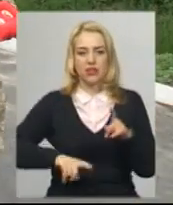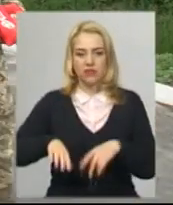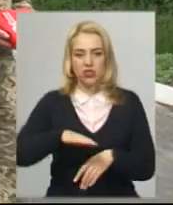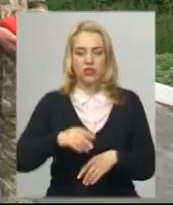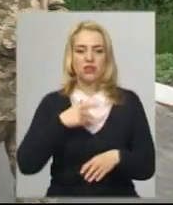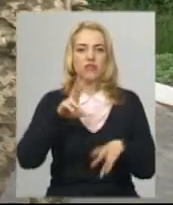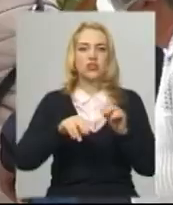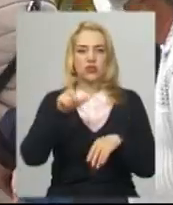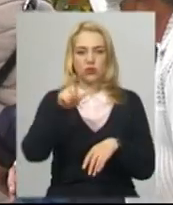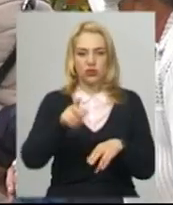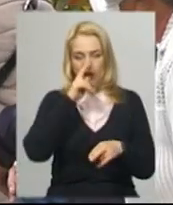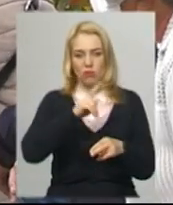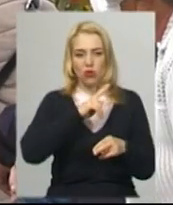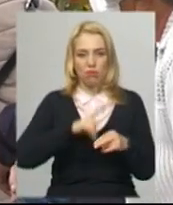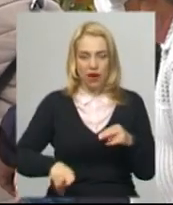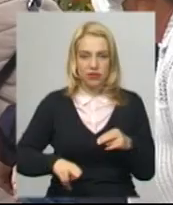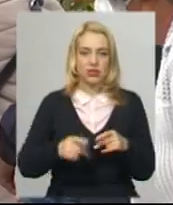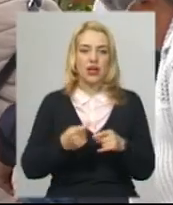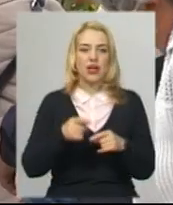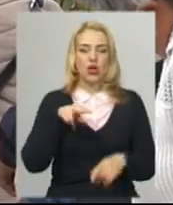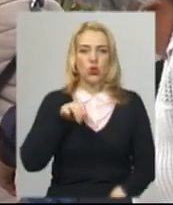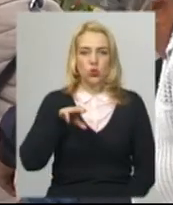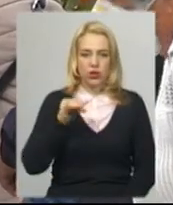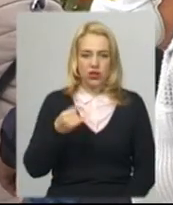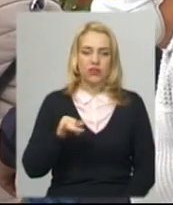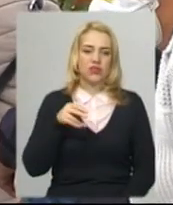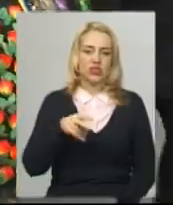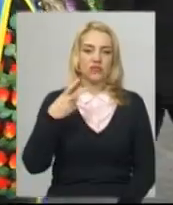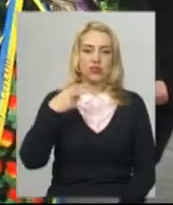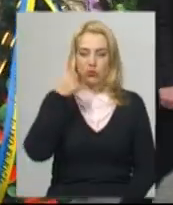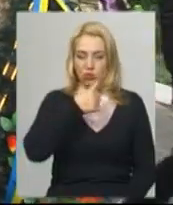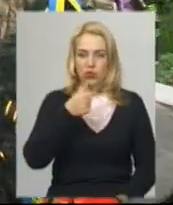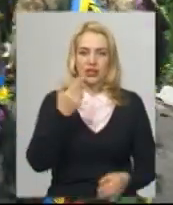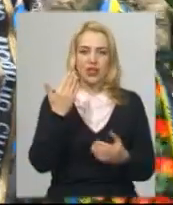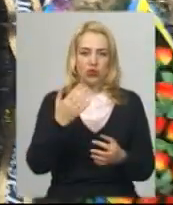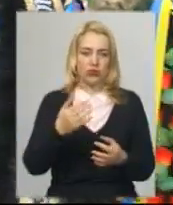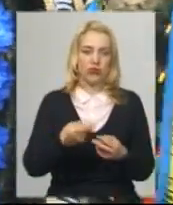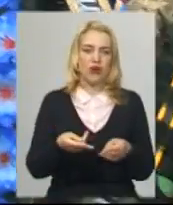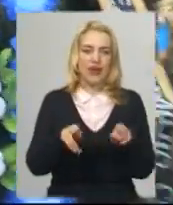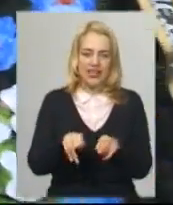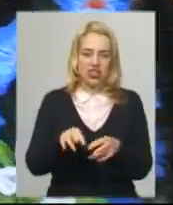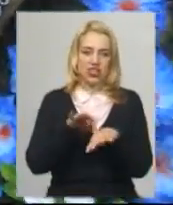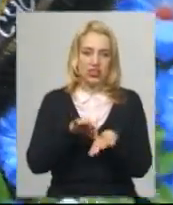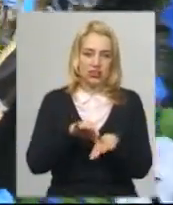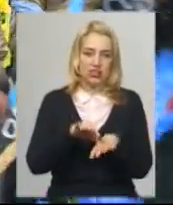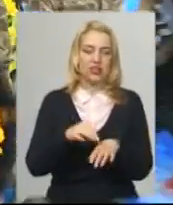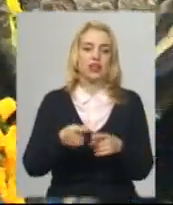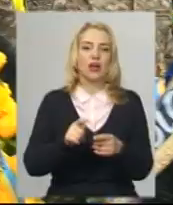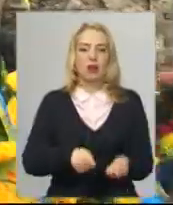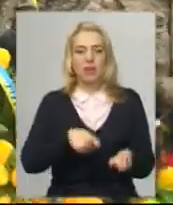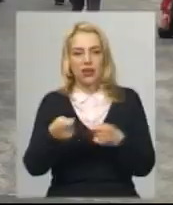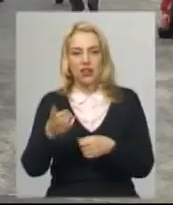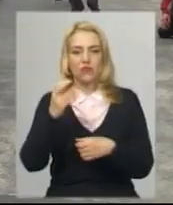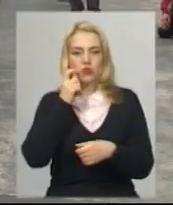2014 року. У лютому 2020 року рештки його тіла передали в Україну, де провели генетичну експертизу та за